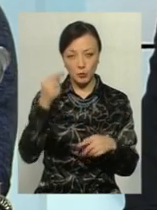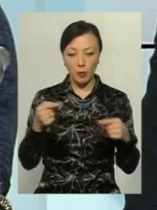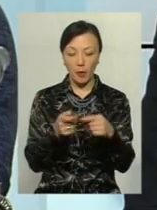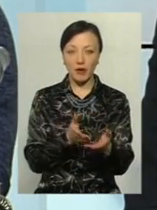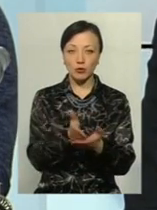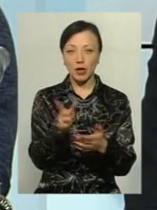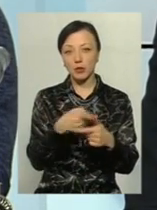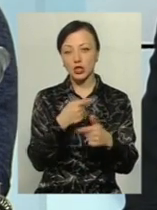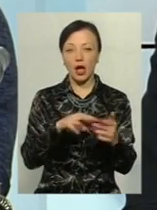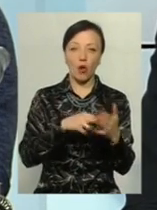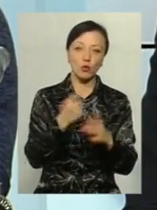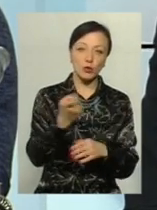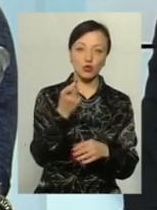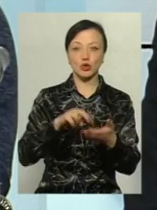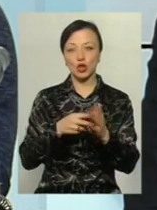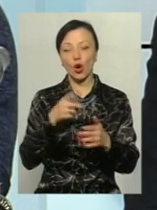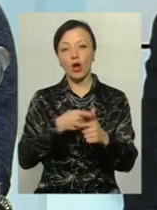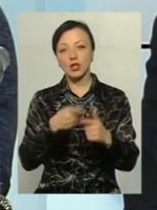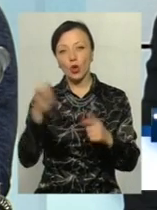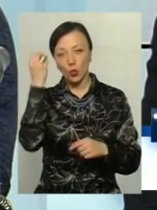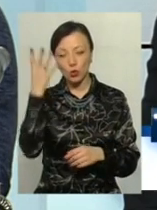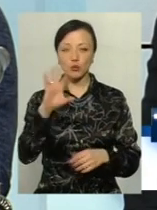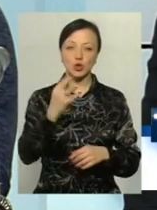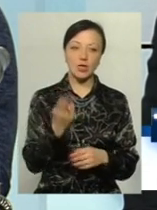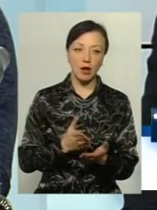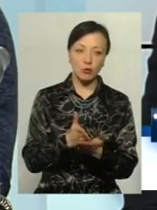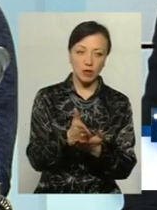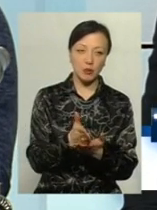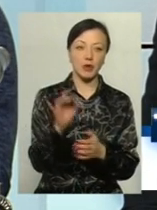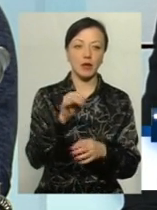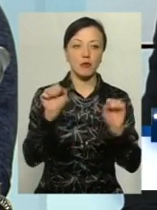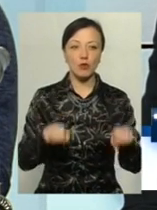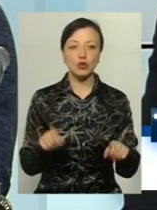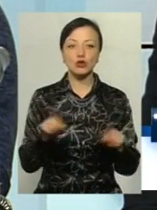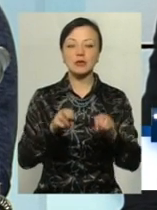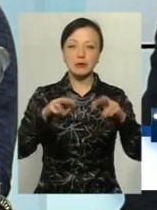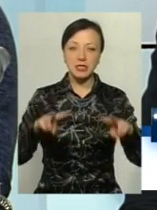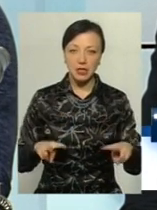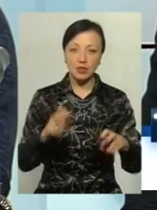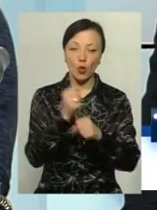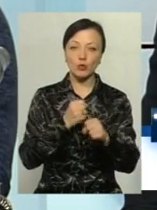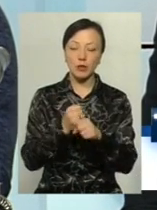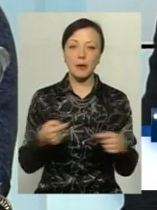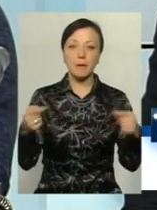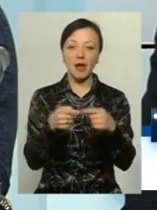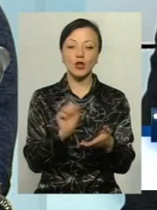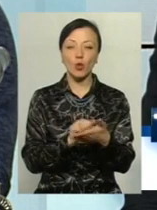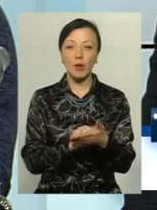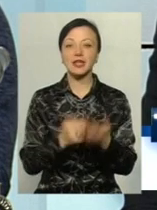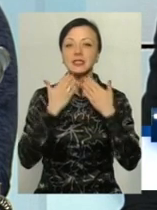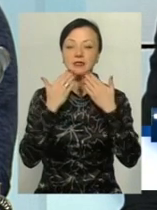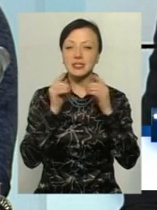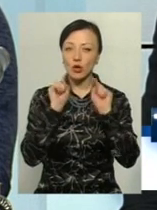напрямку, чи економічному, чи культурному, чи по соціальному напрямку. І можна, щоб спеціалісти розробили певні документи,